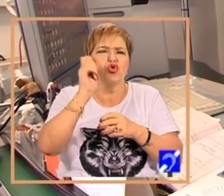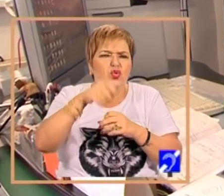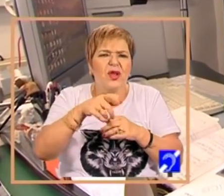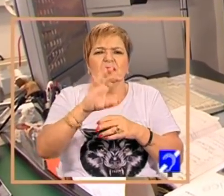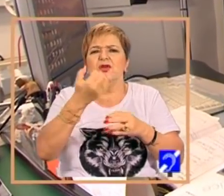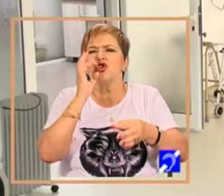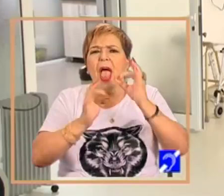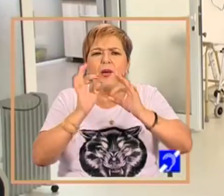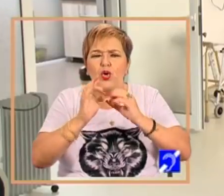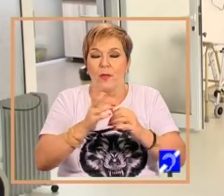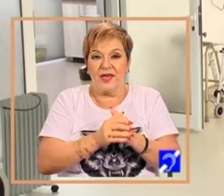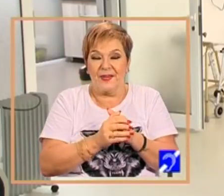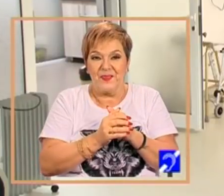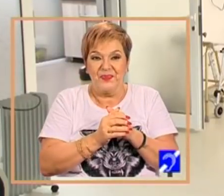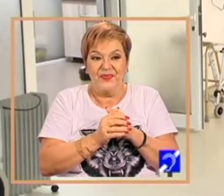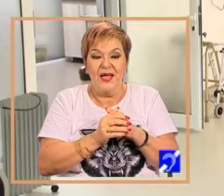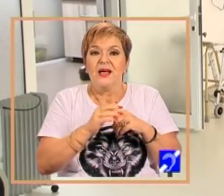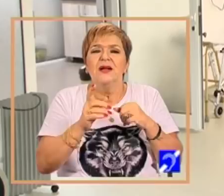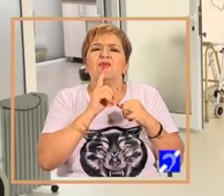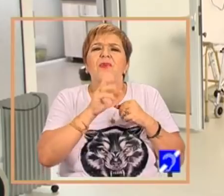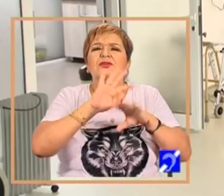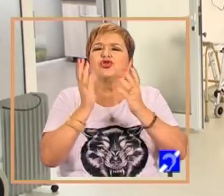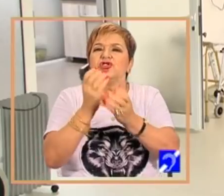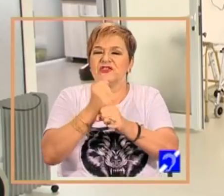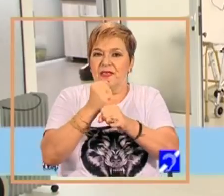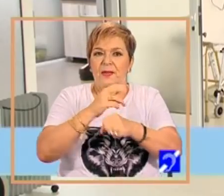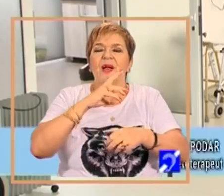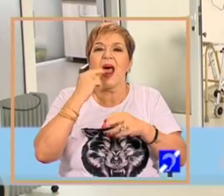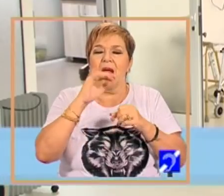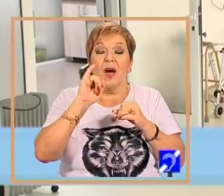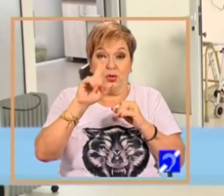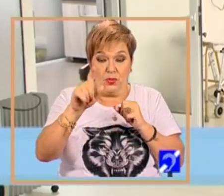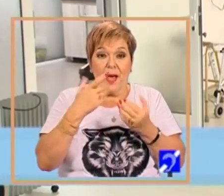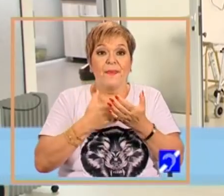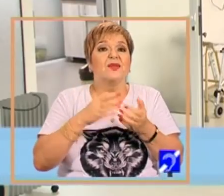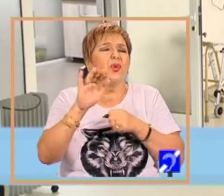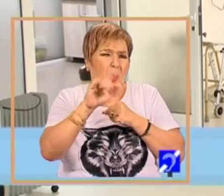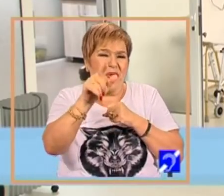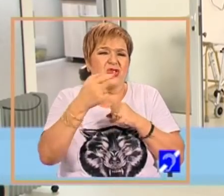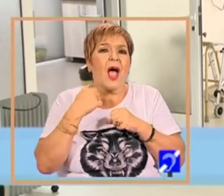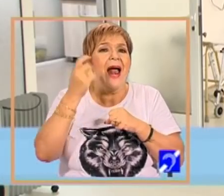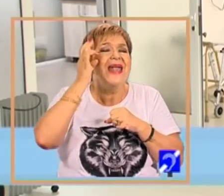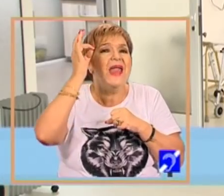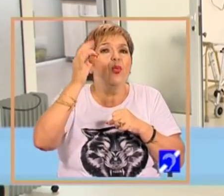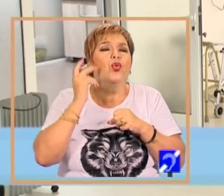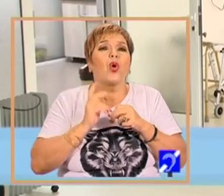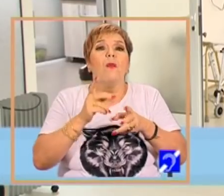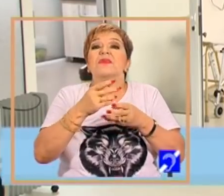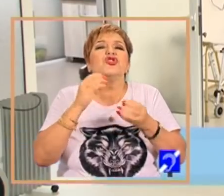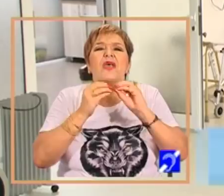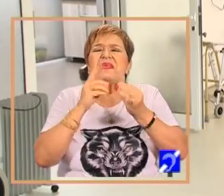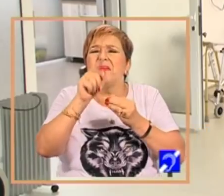economică. Noi denumim chestiile astea care se întâmplă la copiii, afecțiunile neuromotorii, ca niște blocaje.